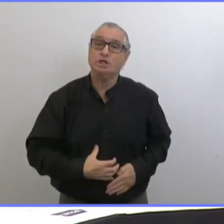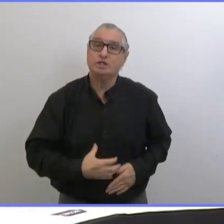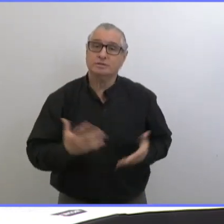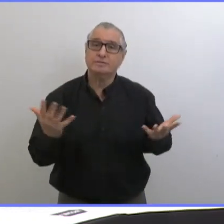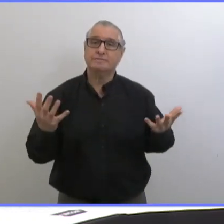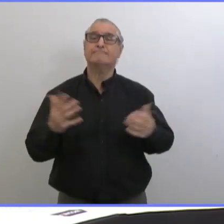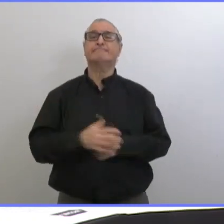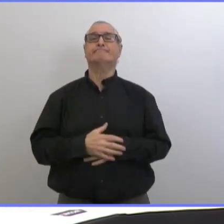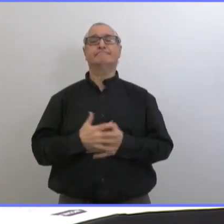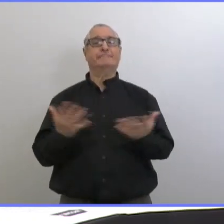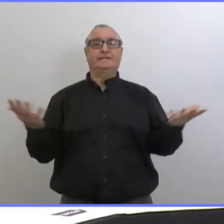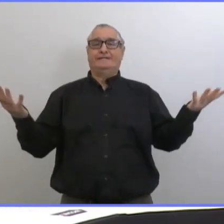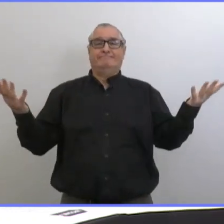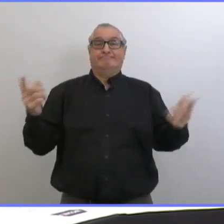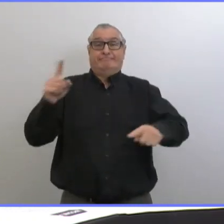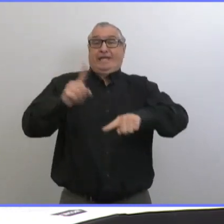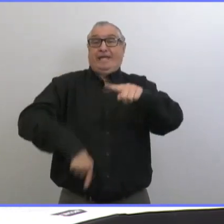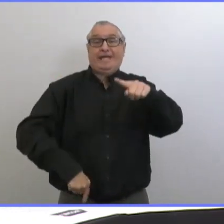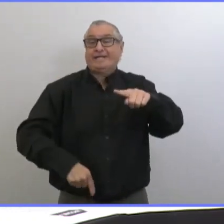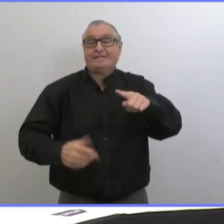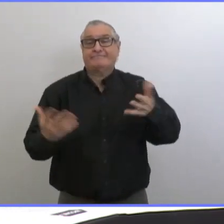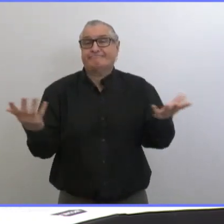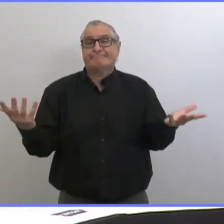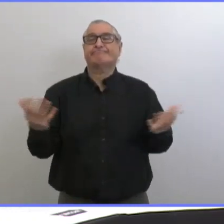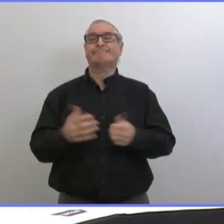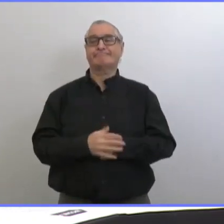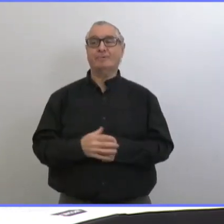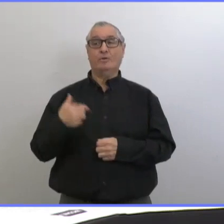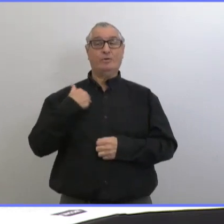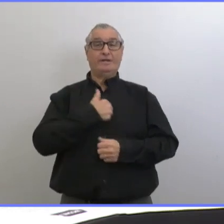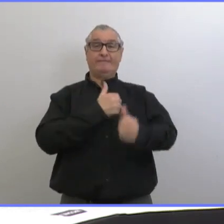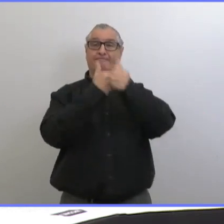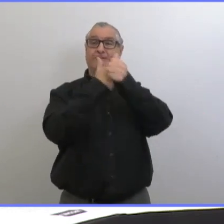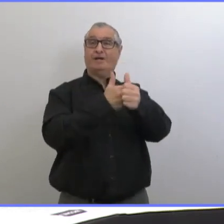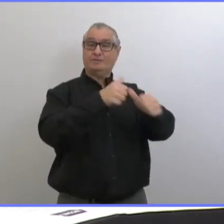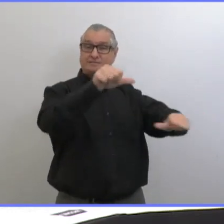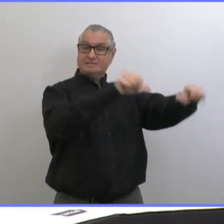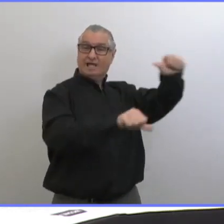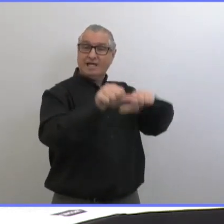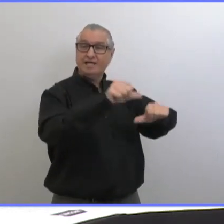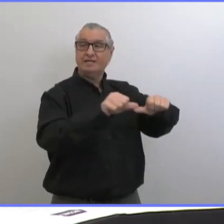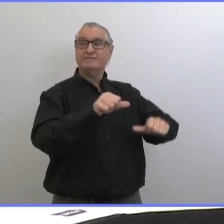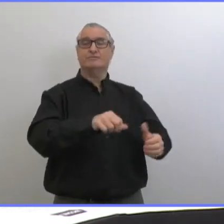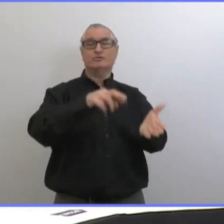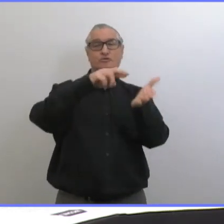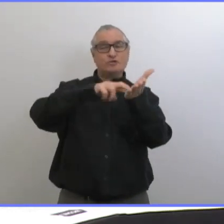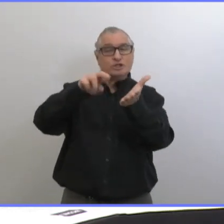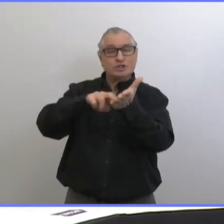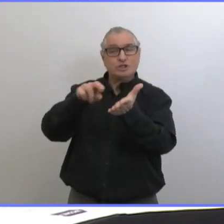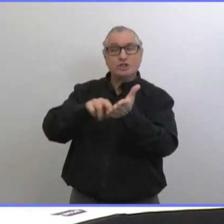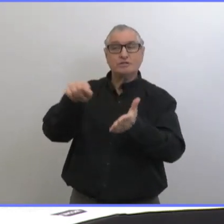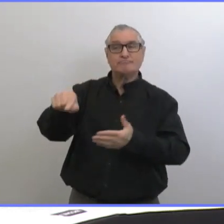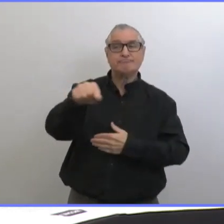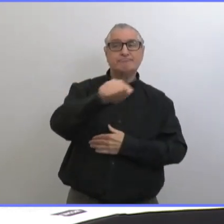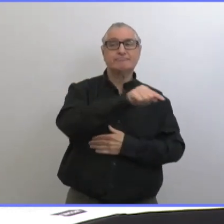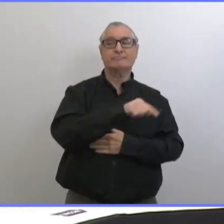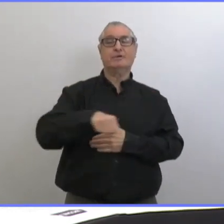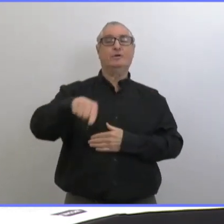vacciner aujourd'hui. Ce qu'on fait, c'est que les décisions sont en fonction des données scientifiques qu'on a devant nous. Quand on a regardé les